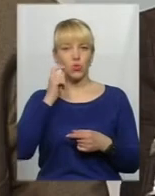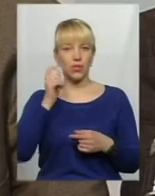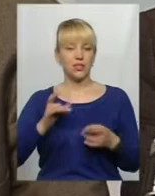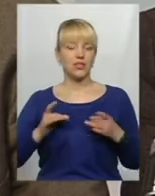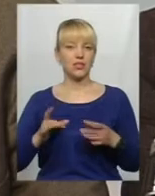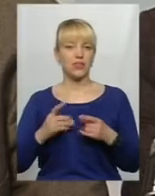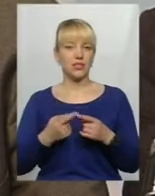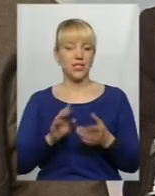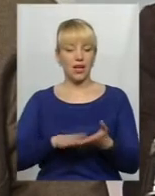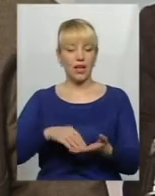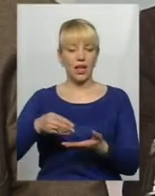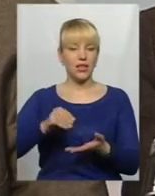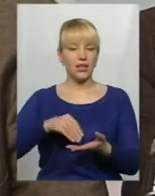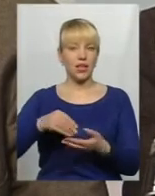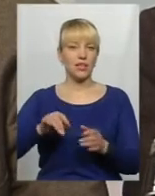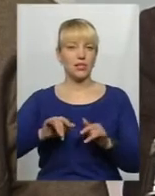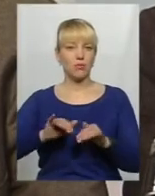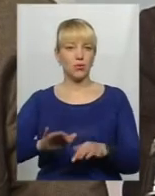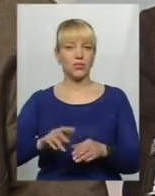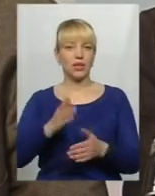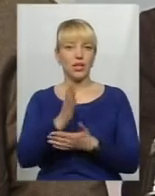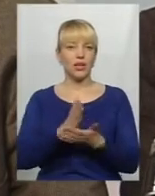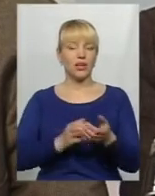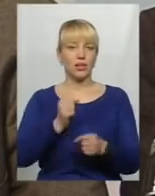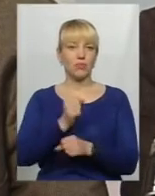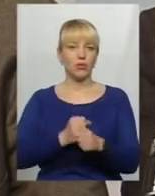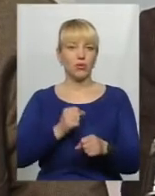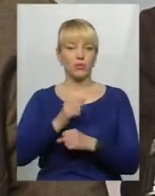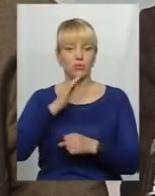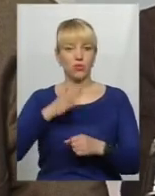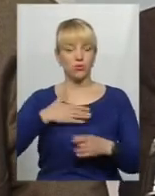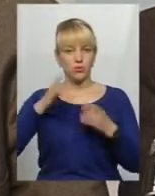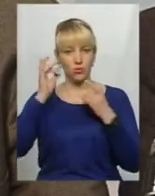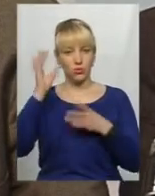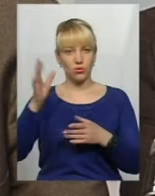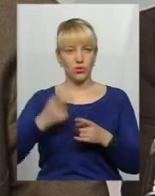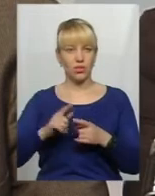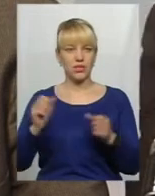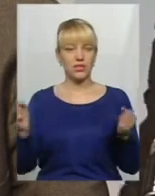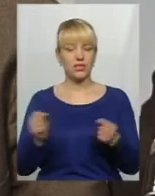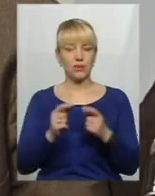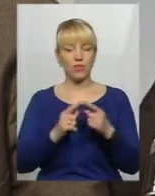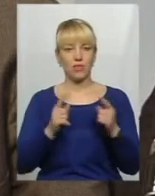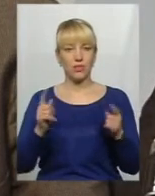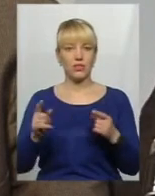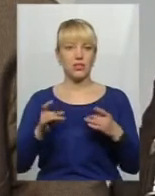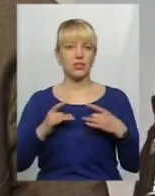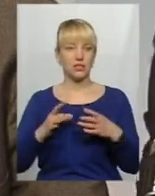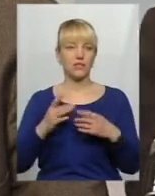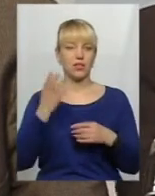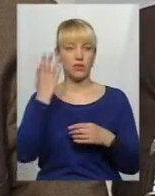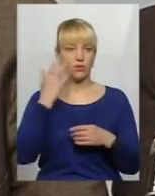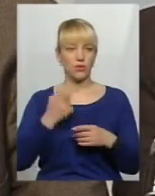календарні події хліборобської нашої культури. Зимовий цикл свят, коли ось з того